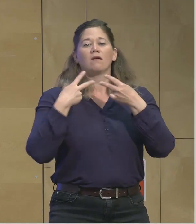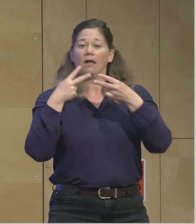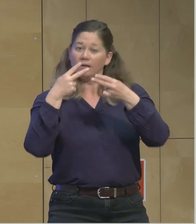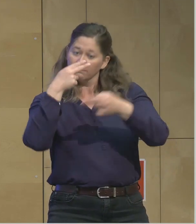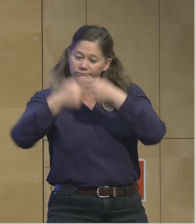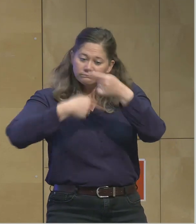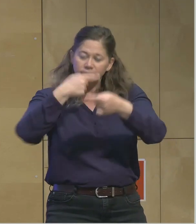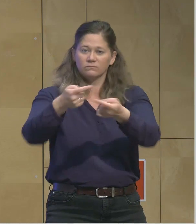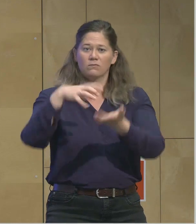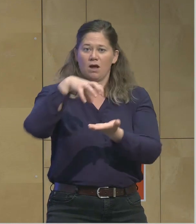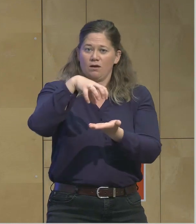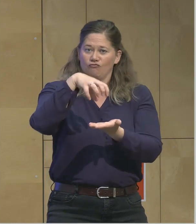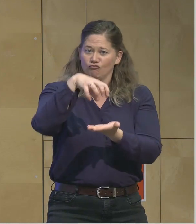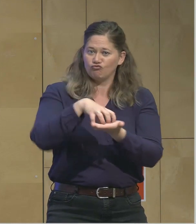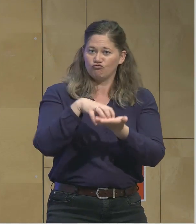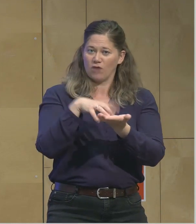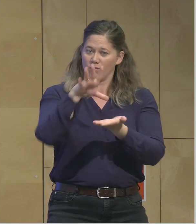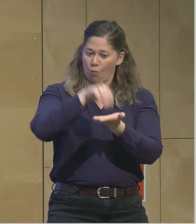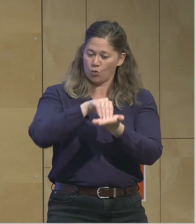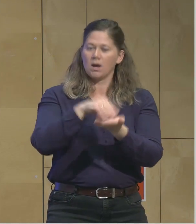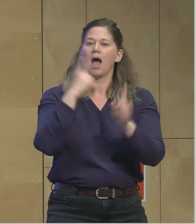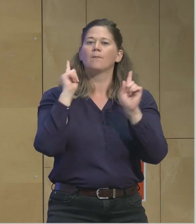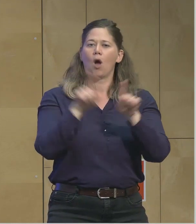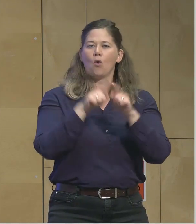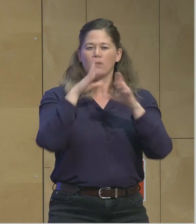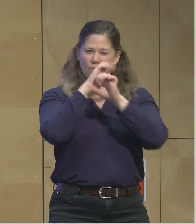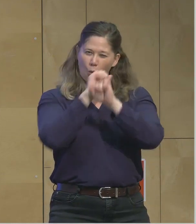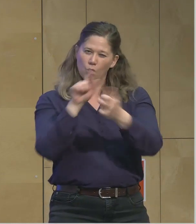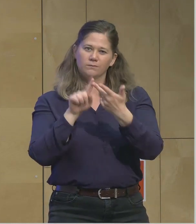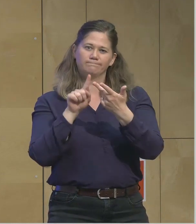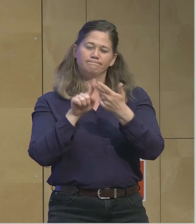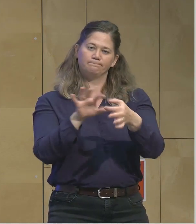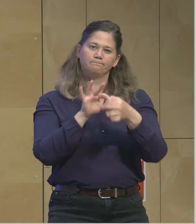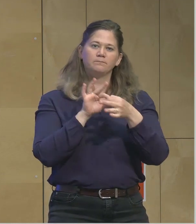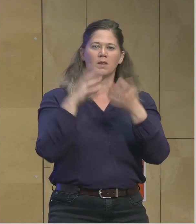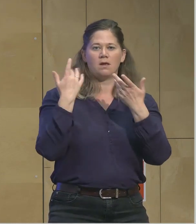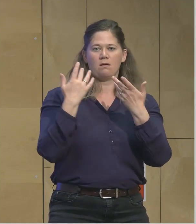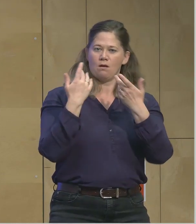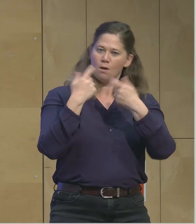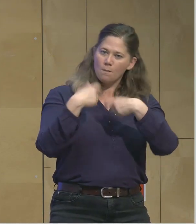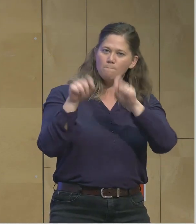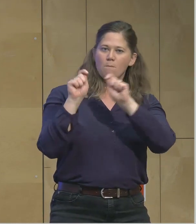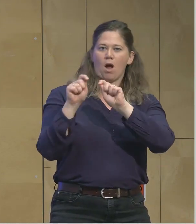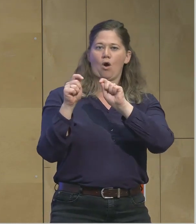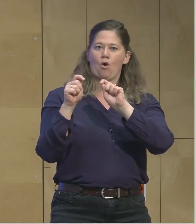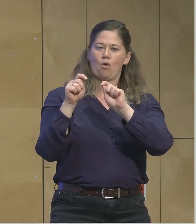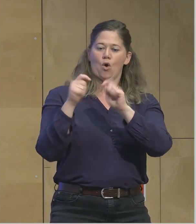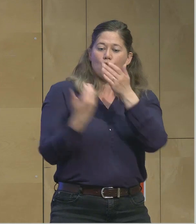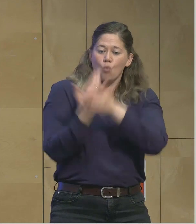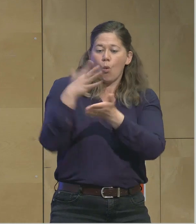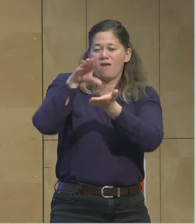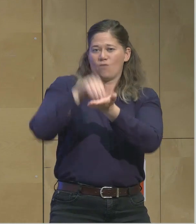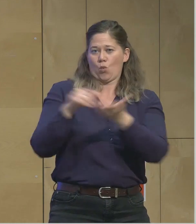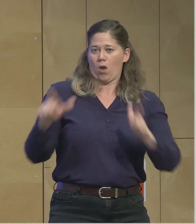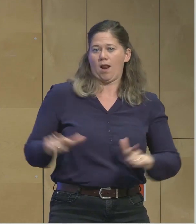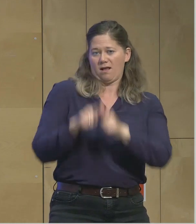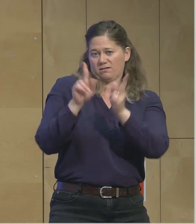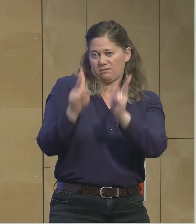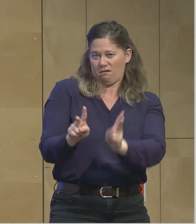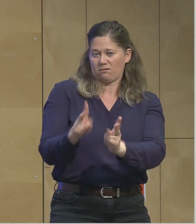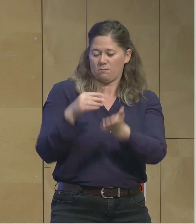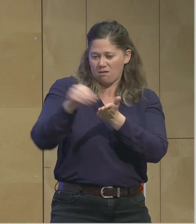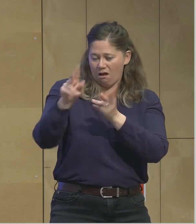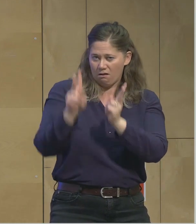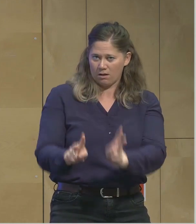auch den Fokus auf den Bau von geförderten und somit leistbaren Mietwohnungen. Aber auch bereits bestehender Wohnbau